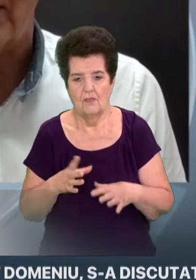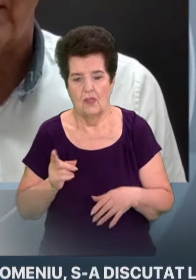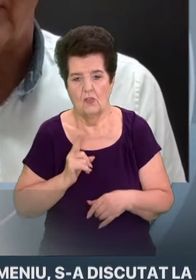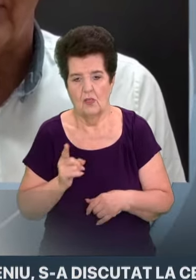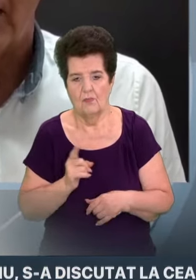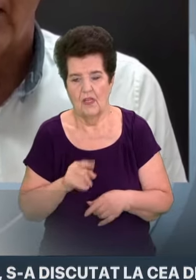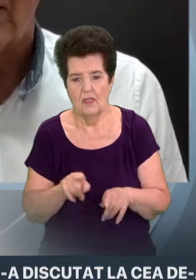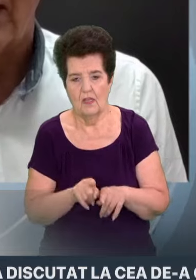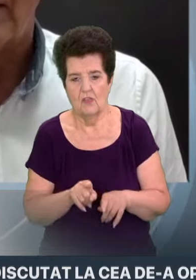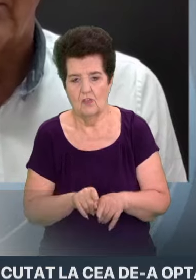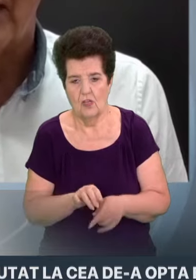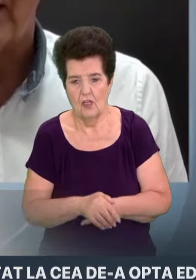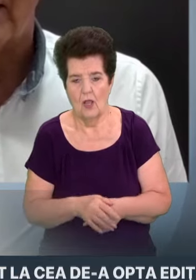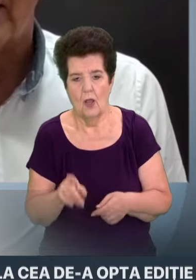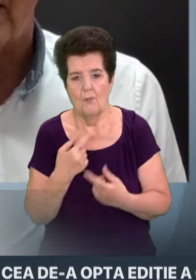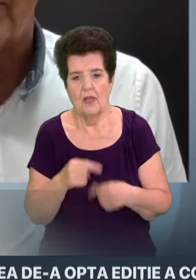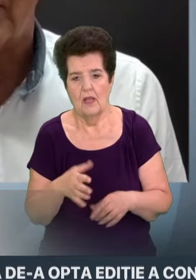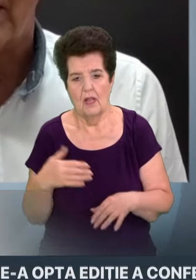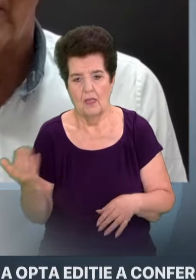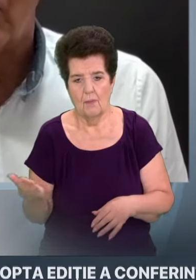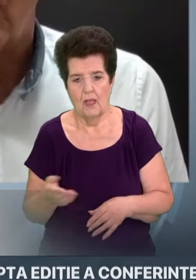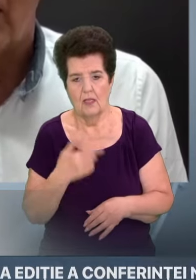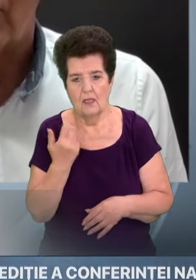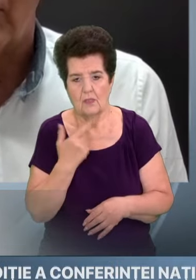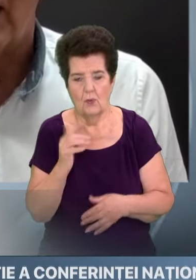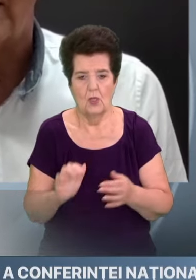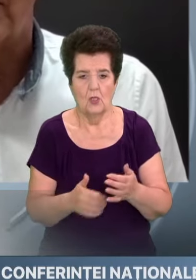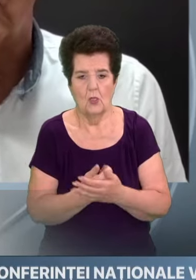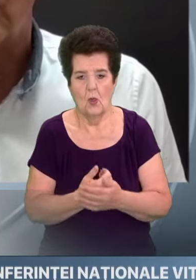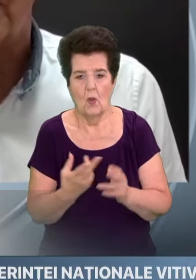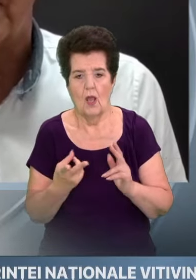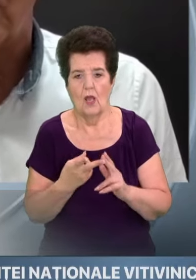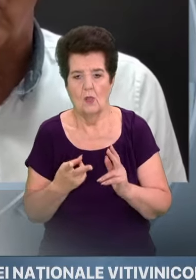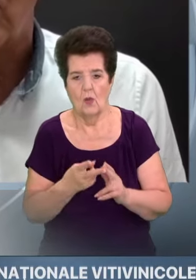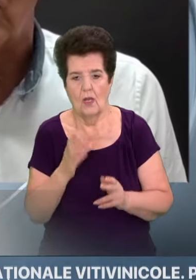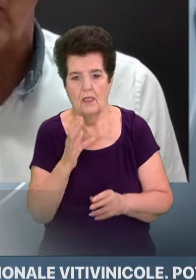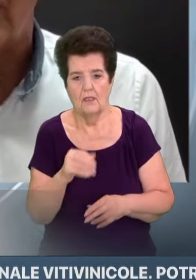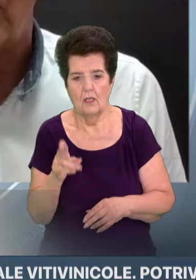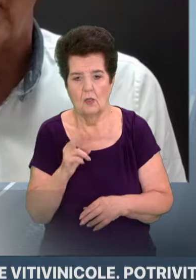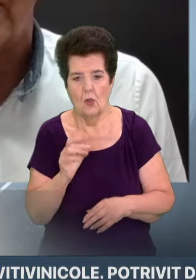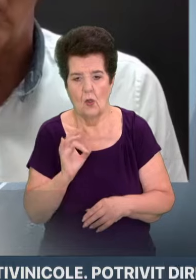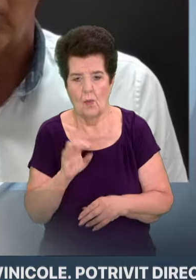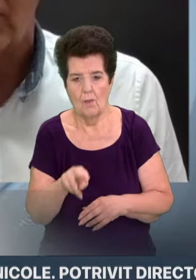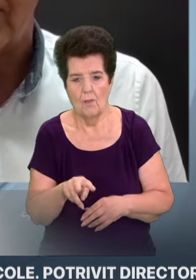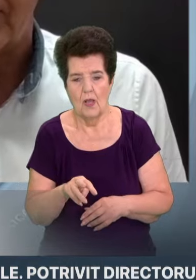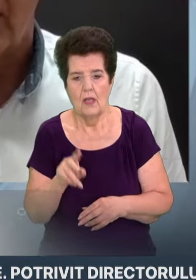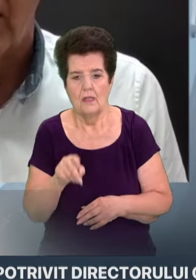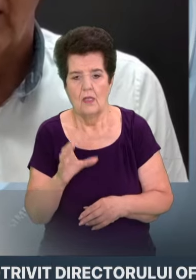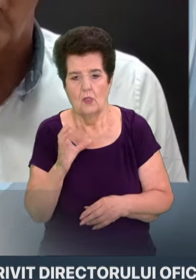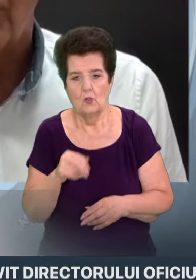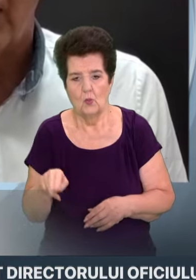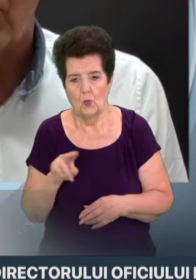perspectivă. Pe de altă parte, ea spune din nou, al doilea sindrom, sindromul culoarului de sud.